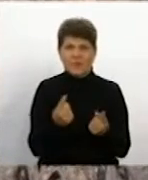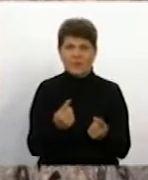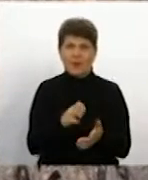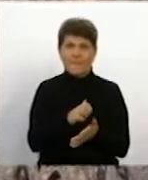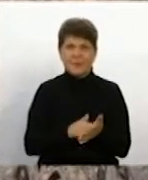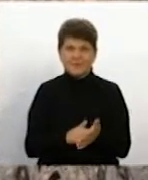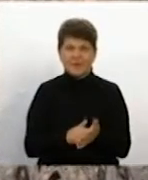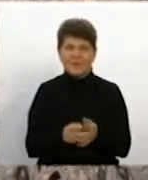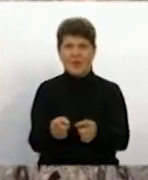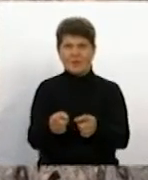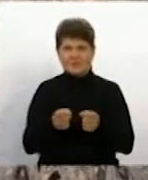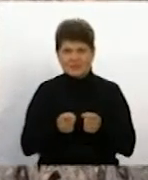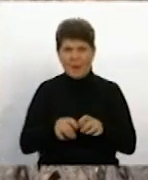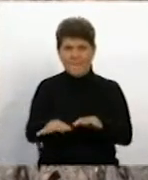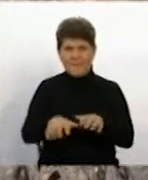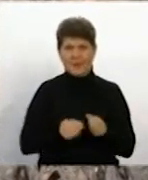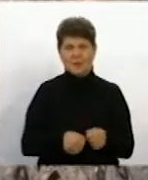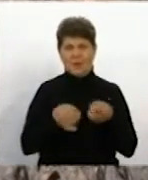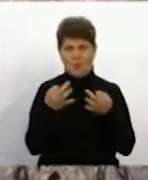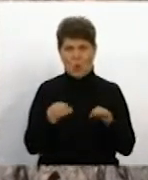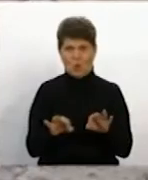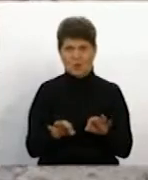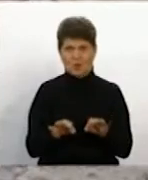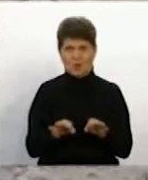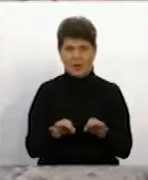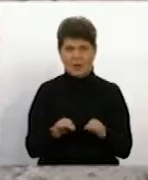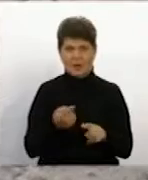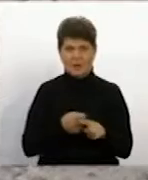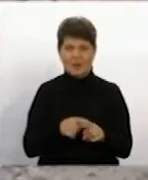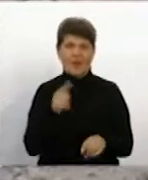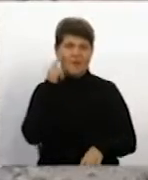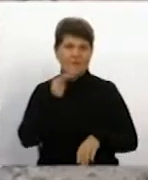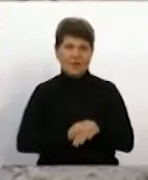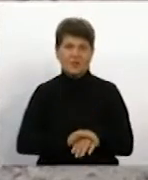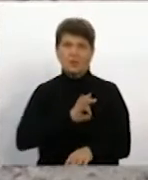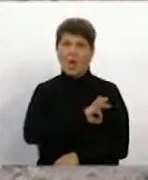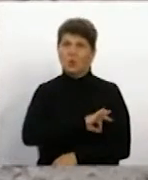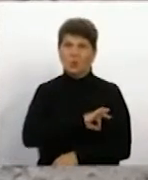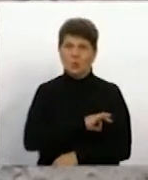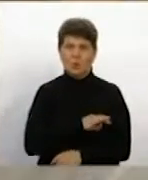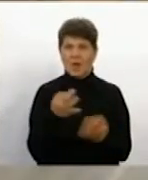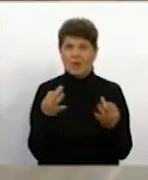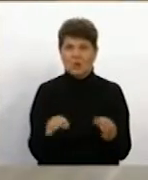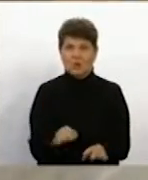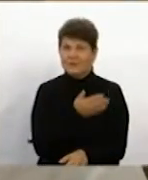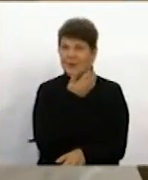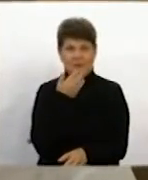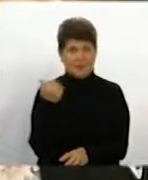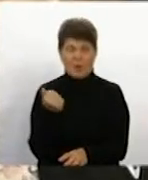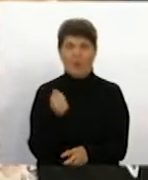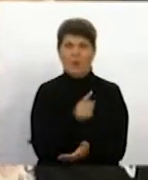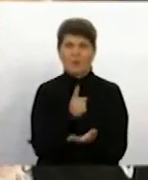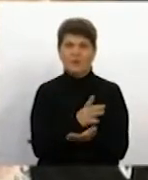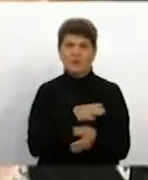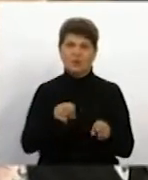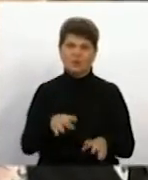того, щоб відкликати погодження на отримання дозволу. Фактично де-юре на сьогодні він цей дозвіл не діє, але має бути рішення суду.